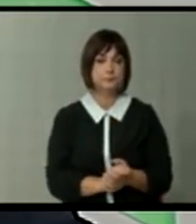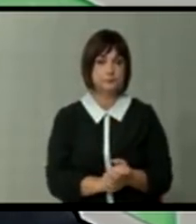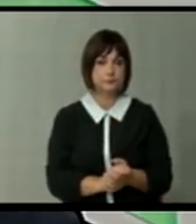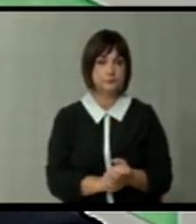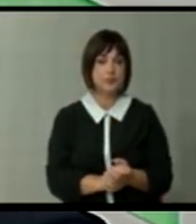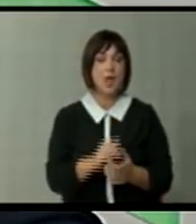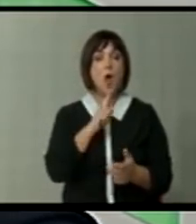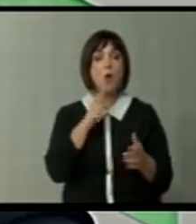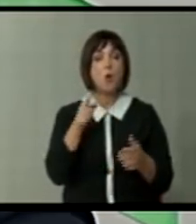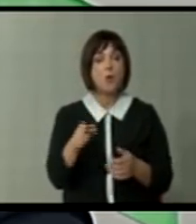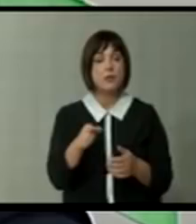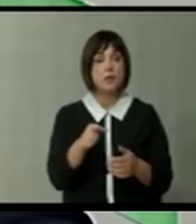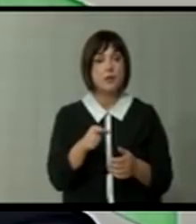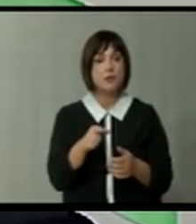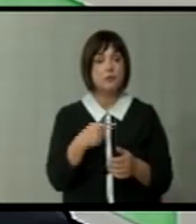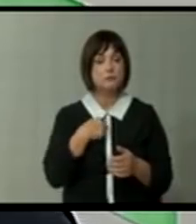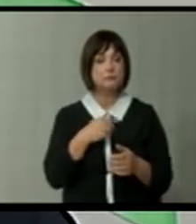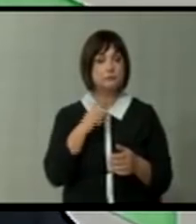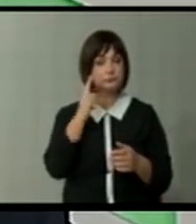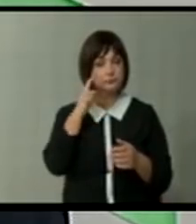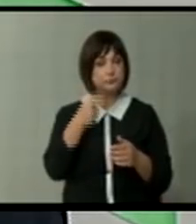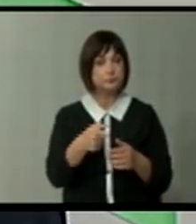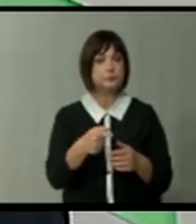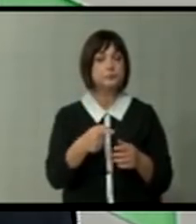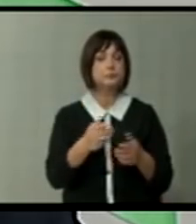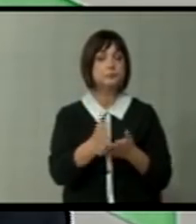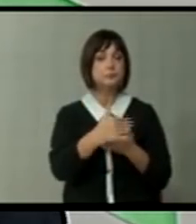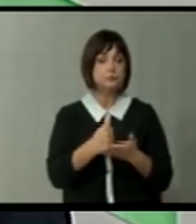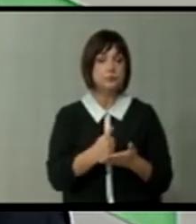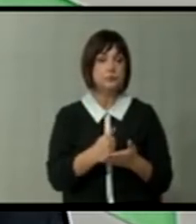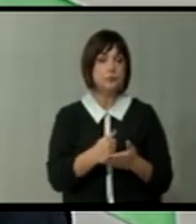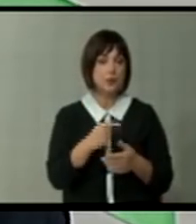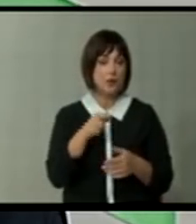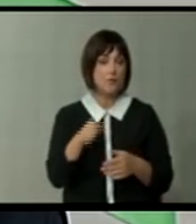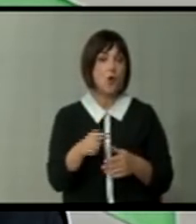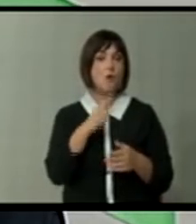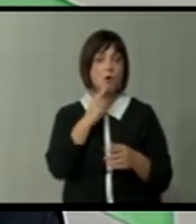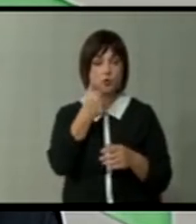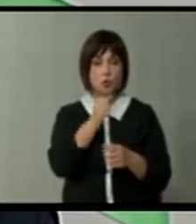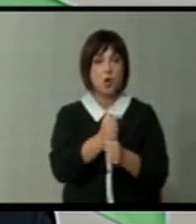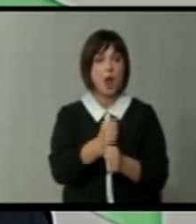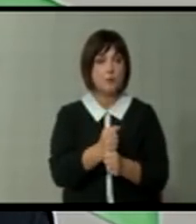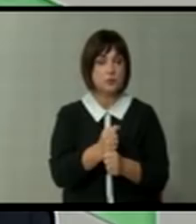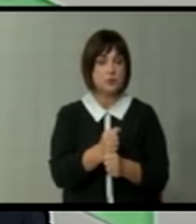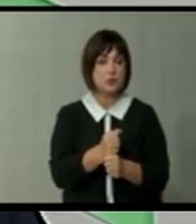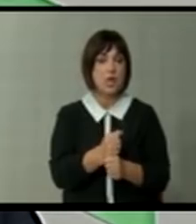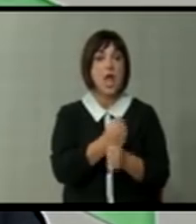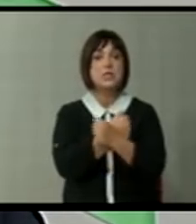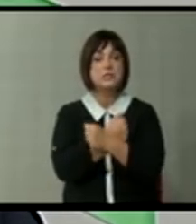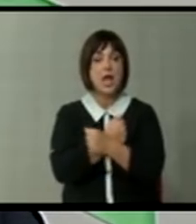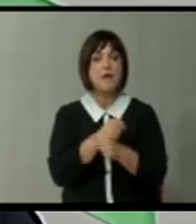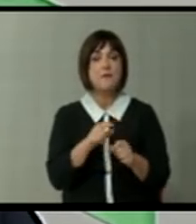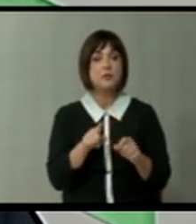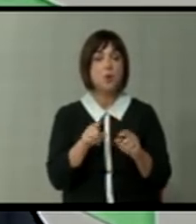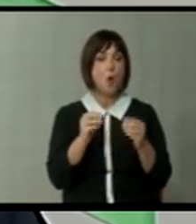на која таа претендира, ја ползува и ја користи во тоа што го работи. Заедно со Боки